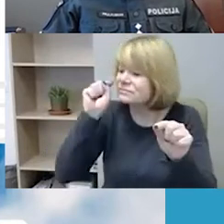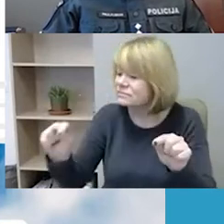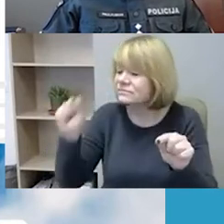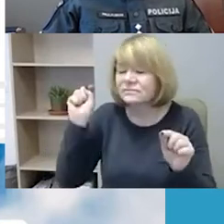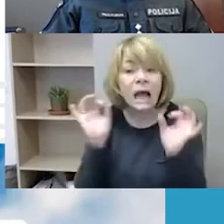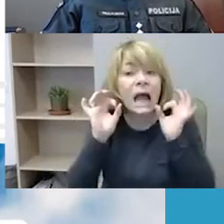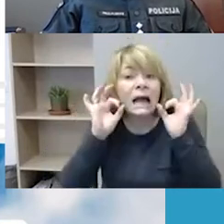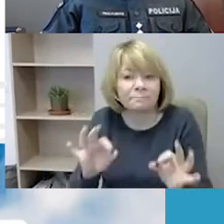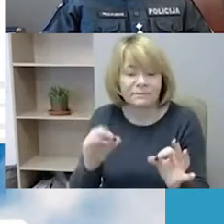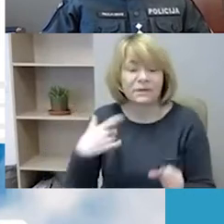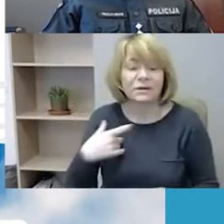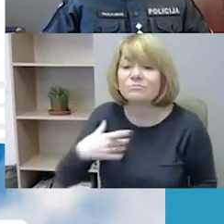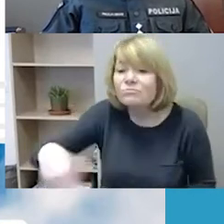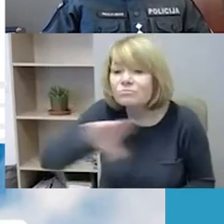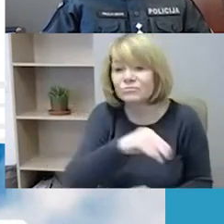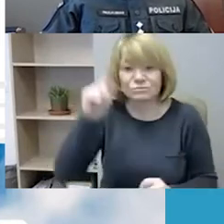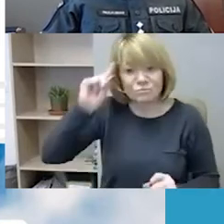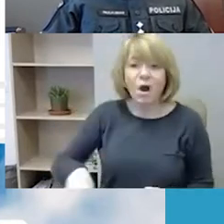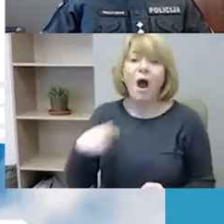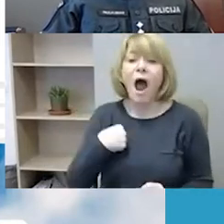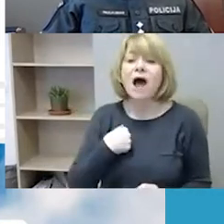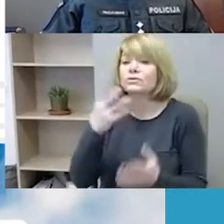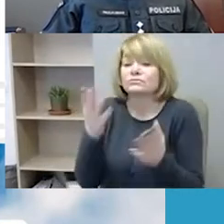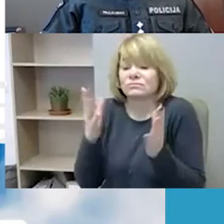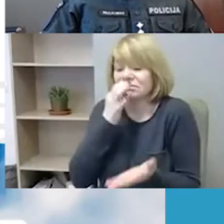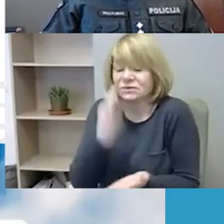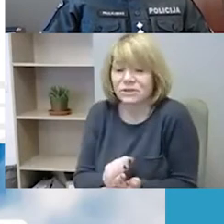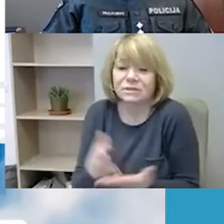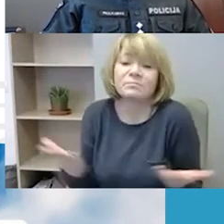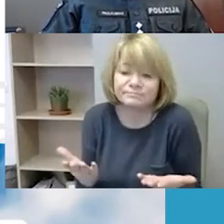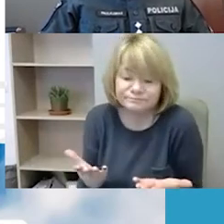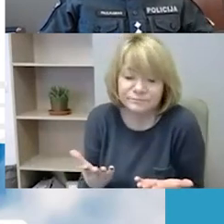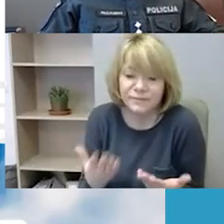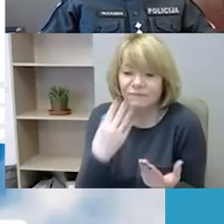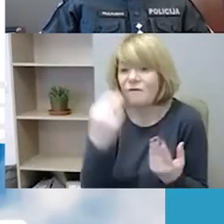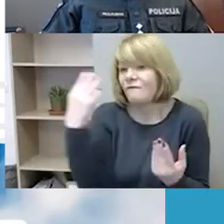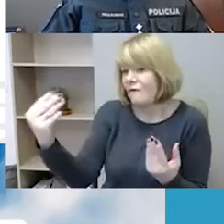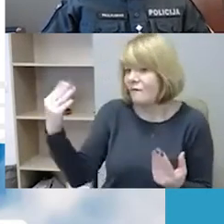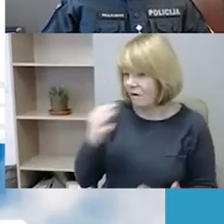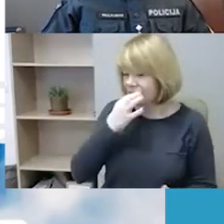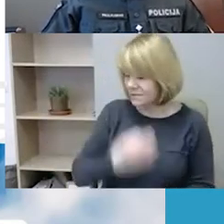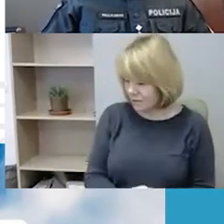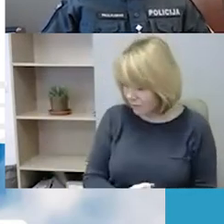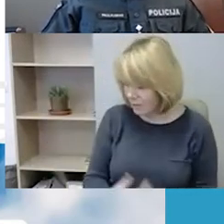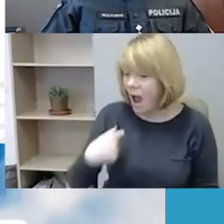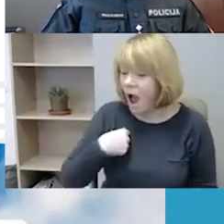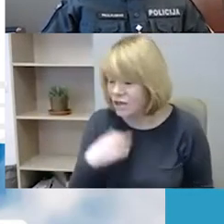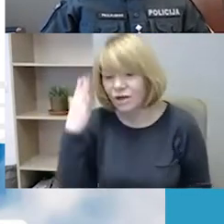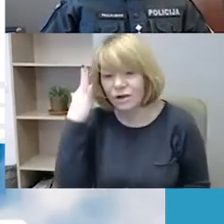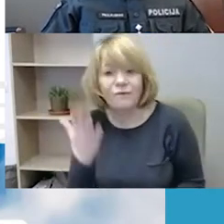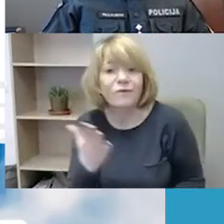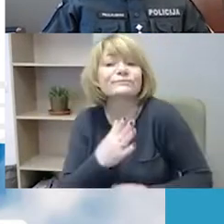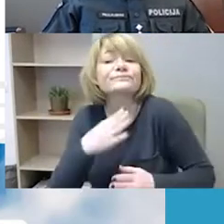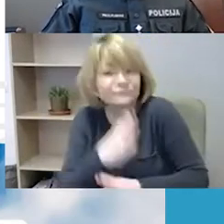žinotume, kas ką turime daryti. Tai toks mano trumpas pristatymas. Tikiuosi, kad tilpauj man skirtą laiką ir